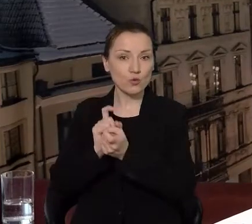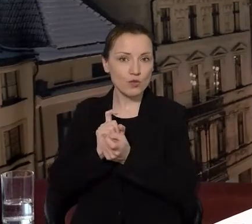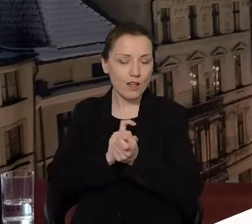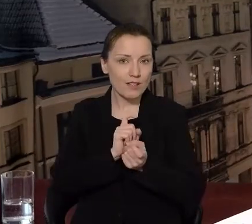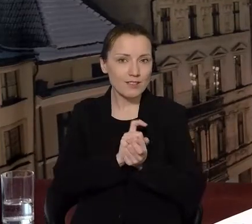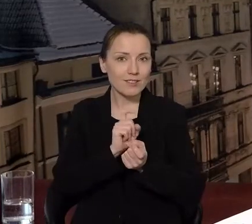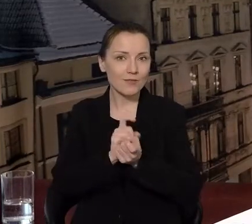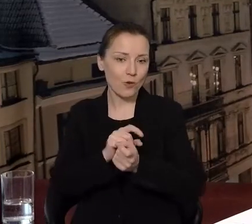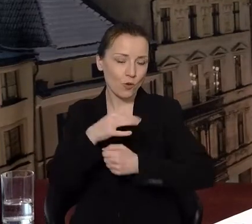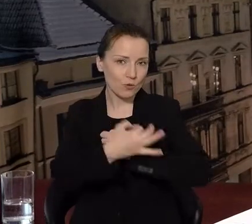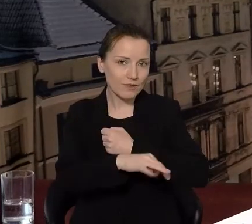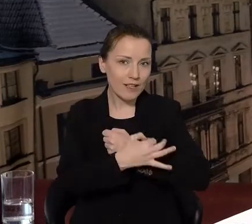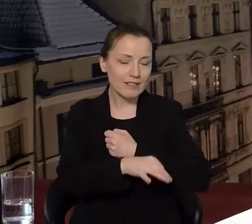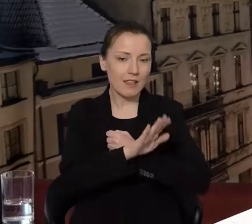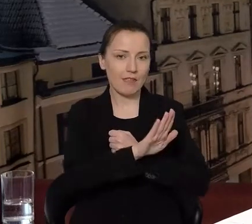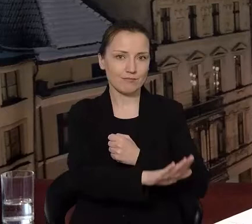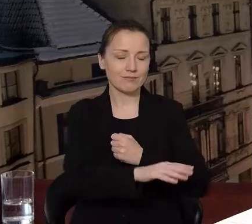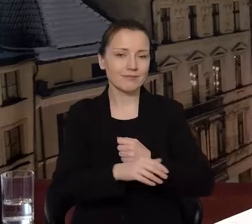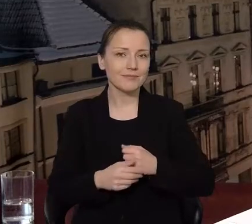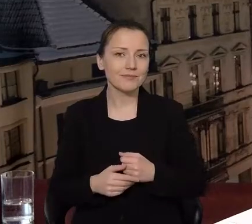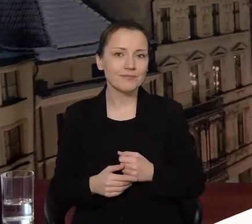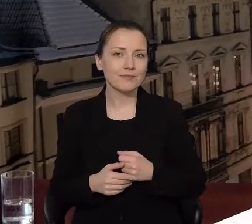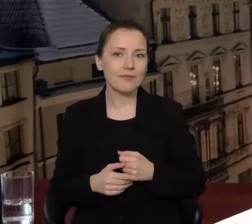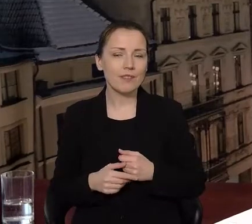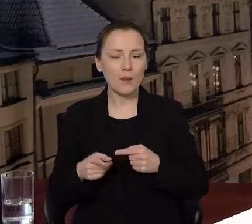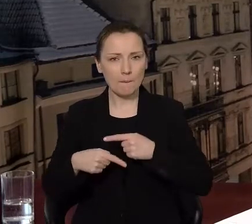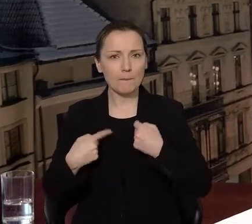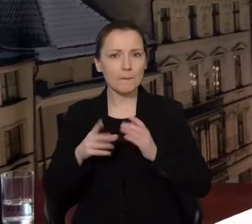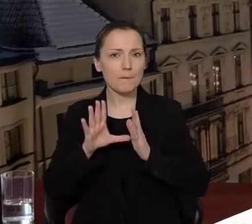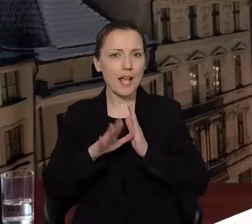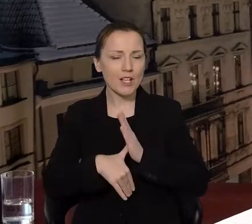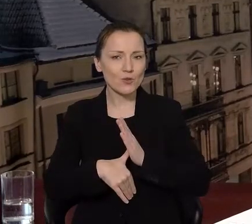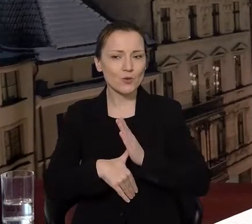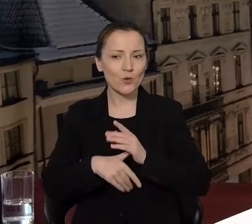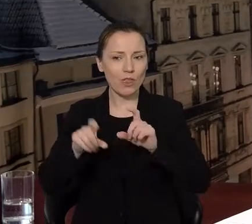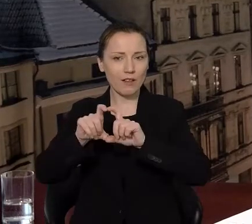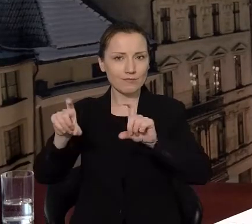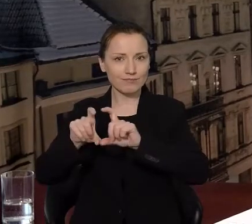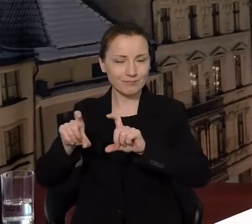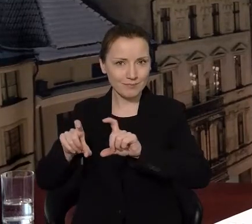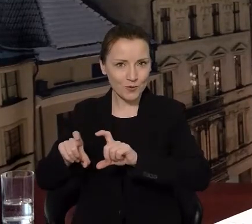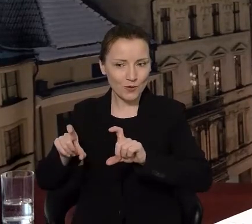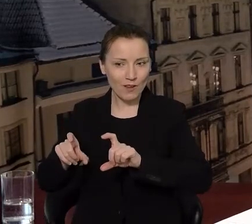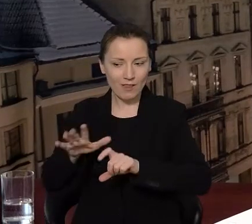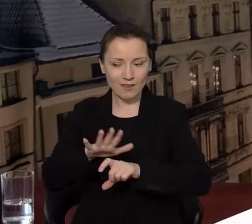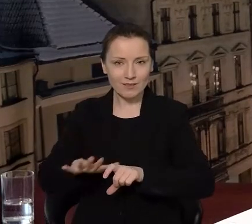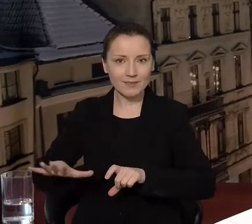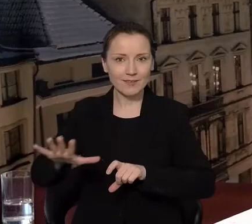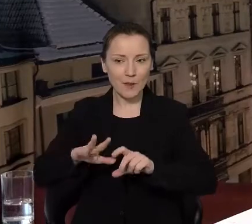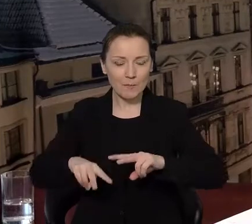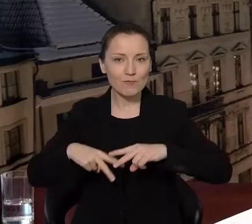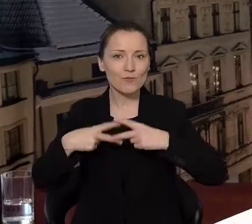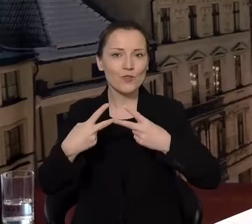wspomnianego kampusu uniwersyteckiego. Jako miasto przekazujemy tą nieruchomość z tymi budynkami na rzecz